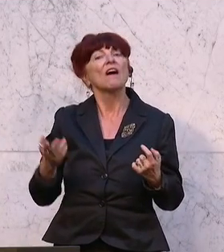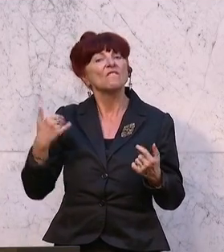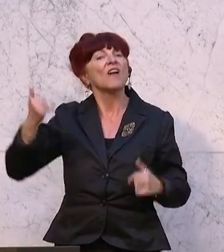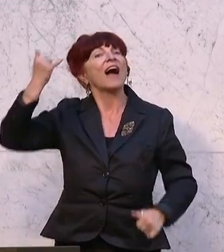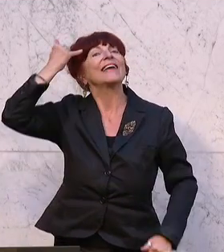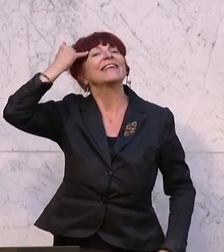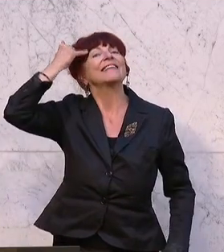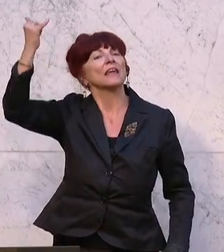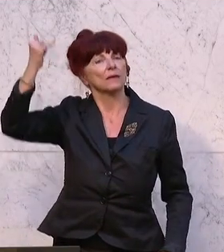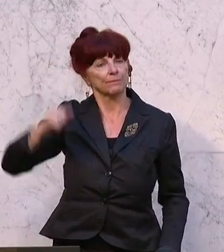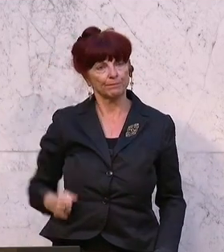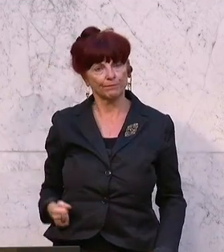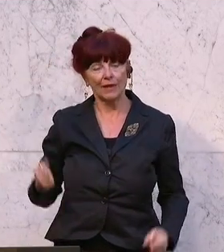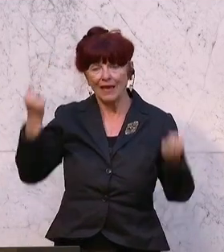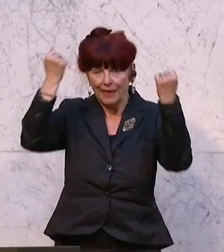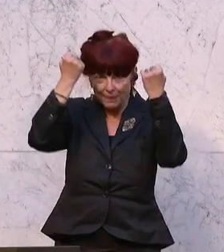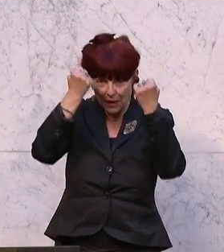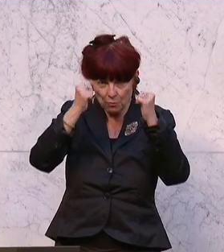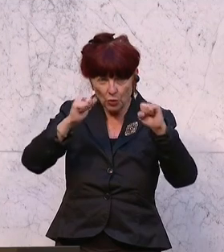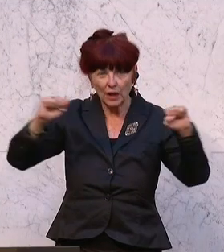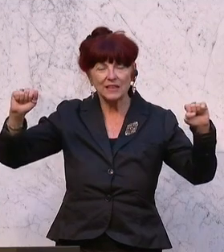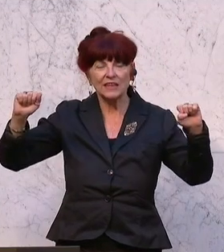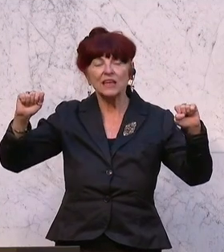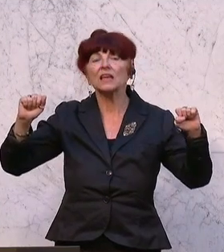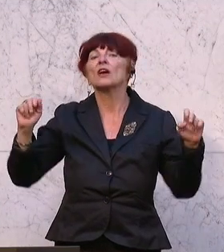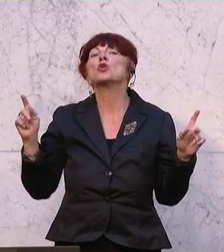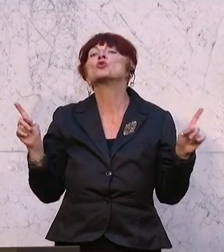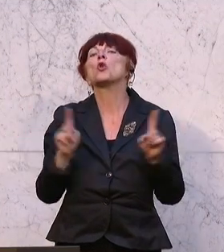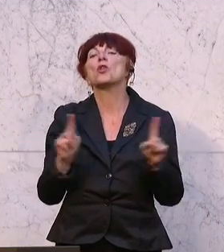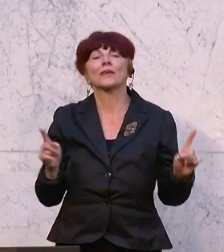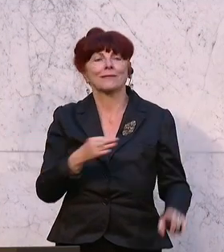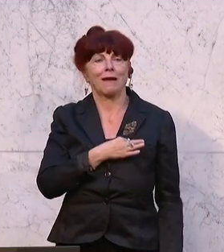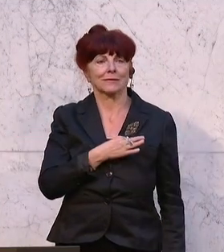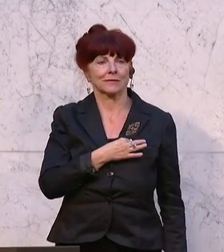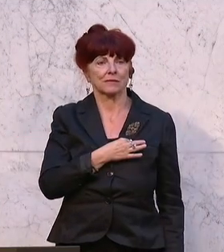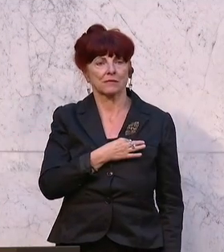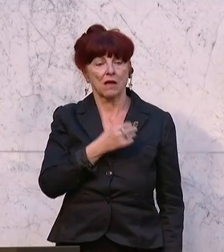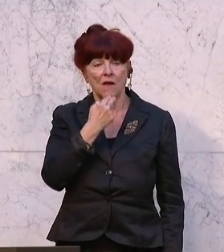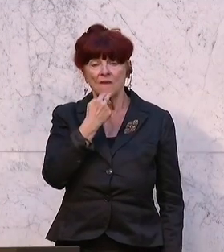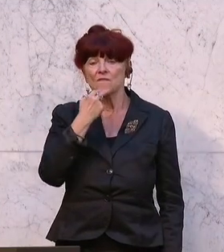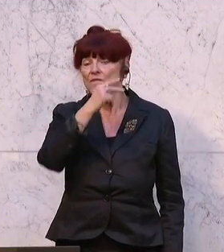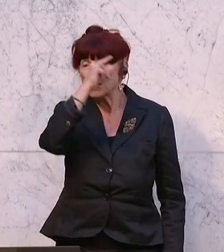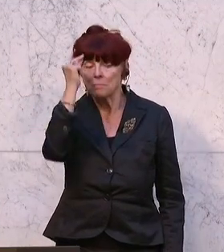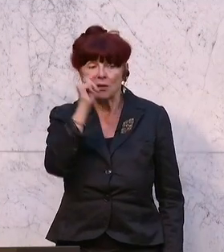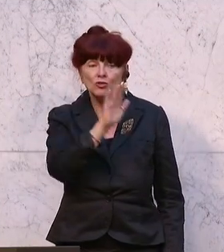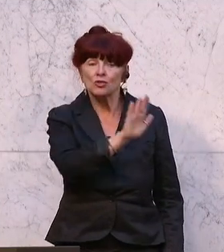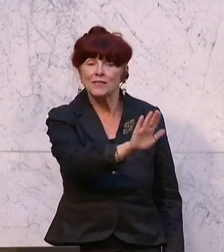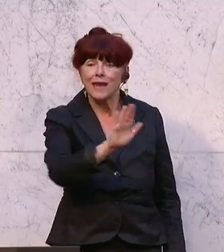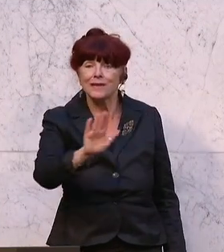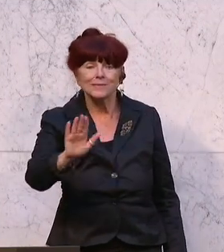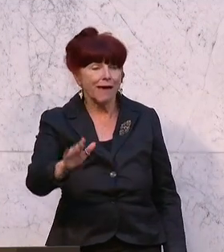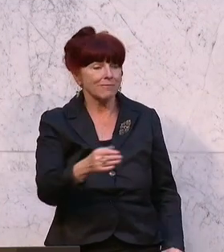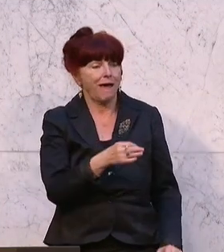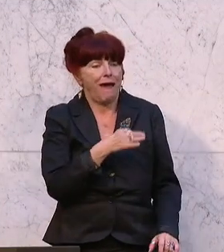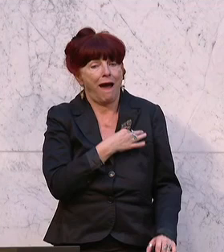die Idee, dass eine Demokratie keine Angst verträgt. Und sie haben gesagt, wir wollen den Menschen die Angst nehmen vor